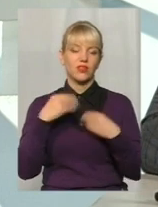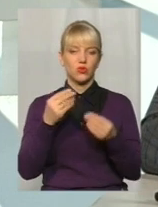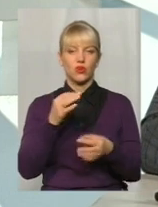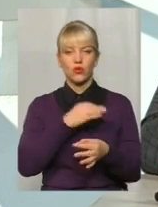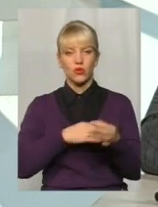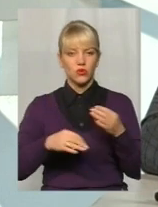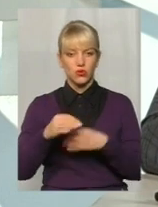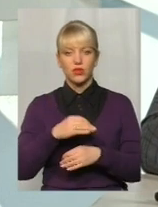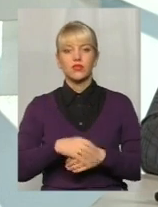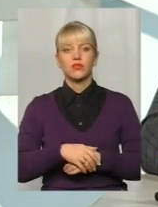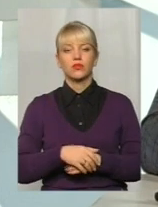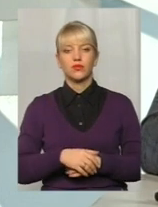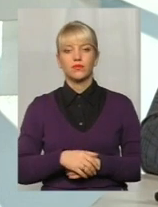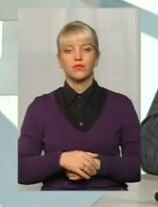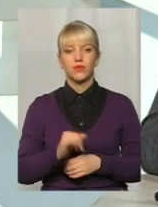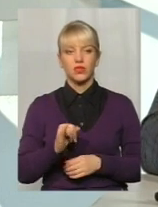допомогу,